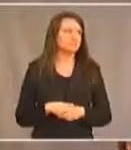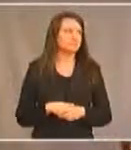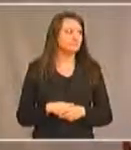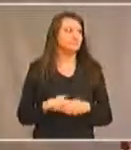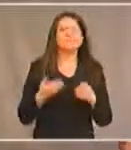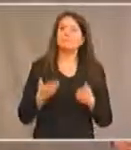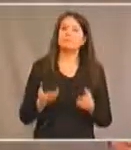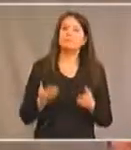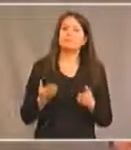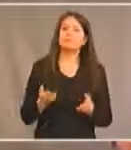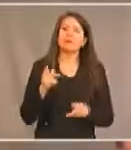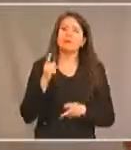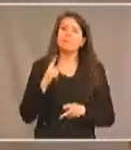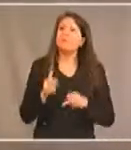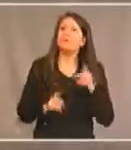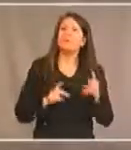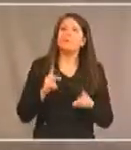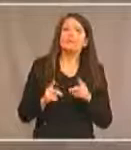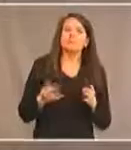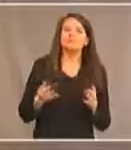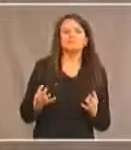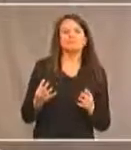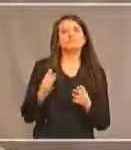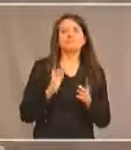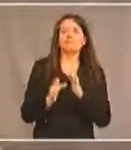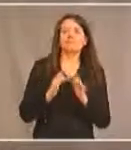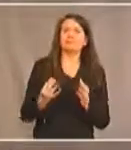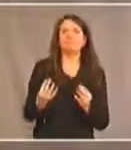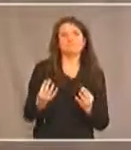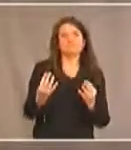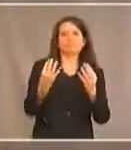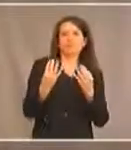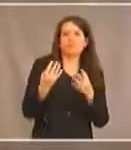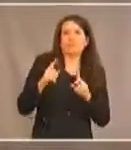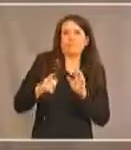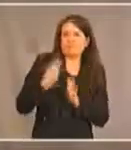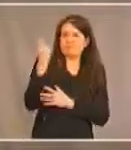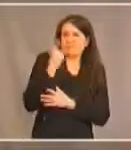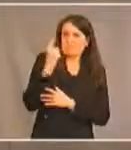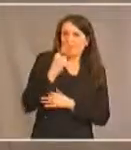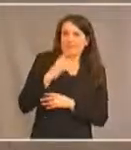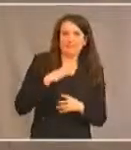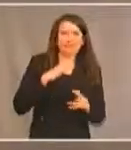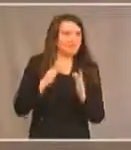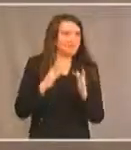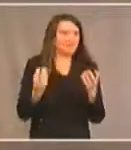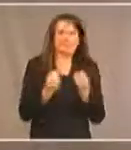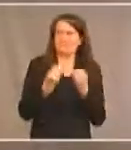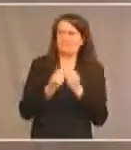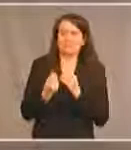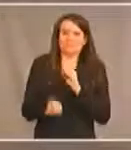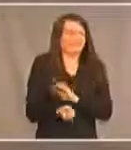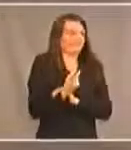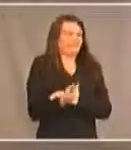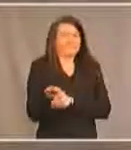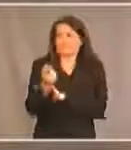Maintenant, alors pour ceux qui nous regardent, c'est la première fois qu'on organise ce genre de webinaire. y a beaucoup, beaucoup de choses qui se passent dans